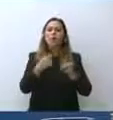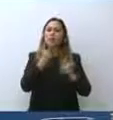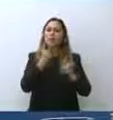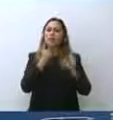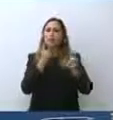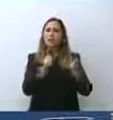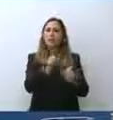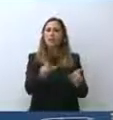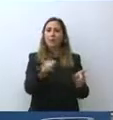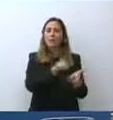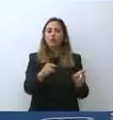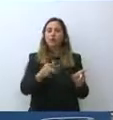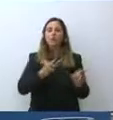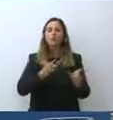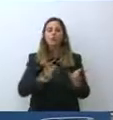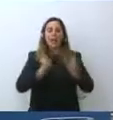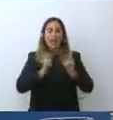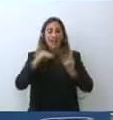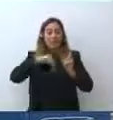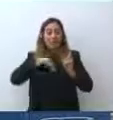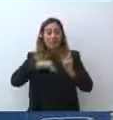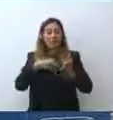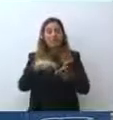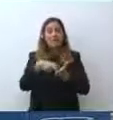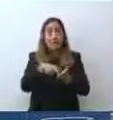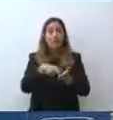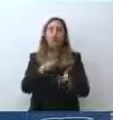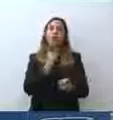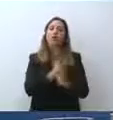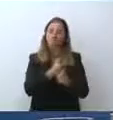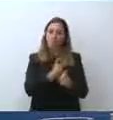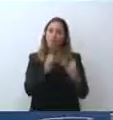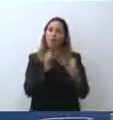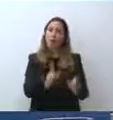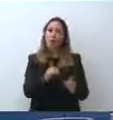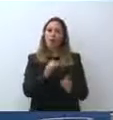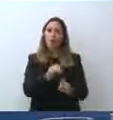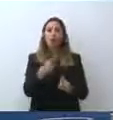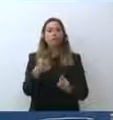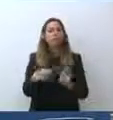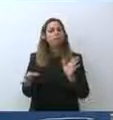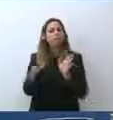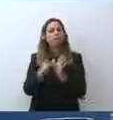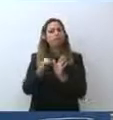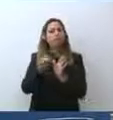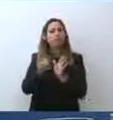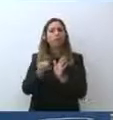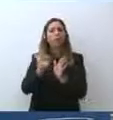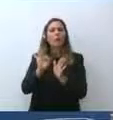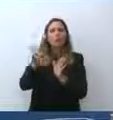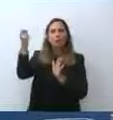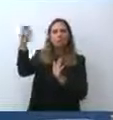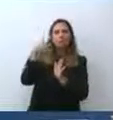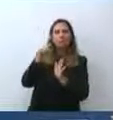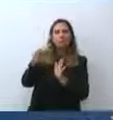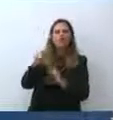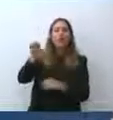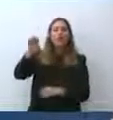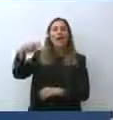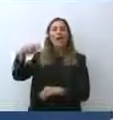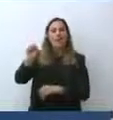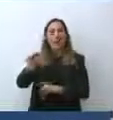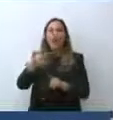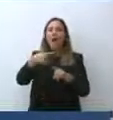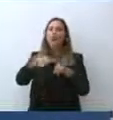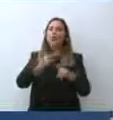hanno una risposta immunitaria molto fragile. Questa indicazione, tra l'altro, nelle ultime ore è anche arrivata dall'EMA, dalle CDC, dalle